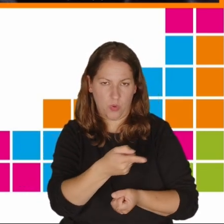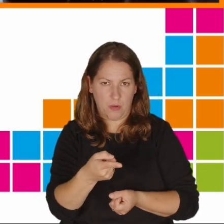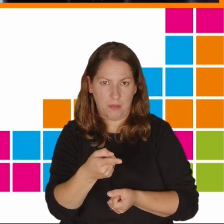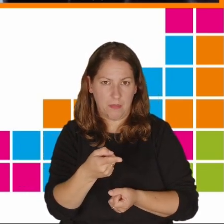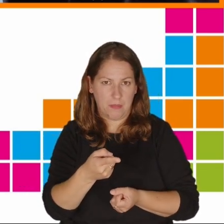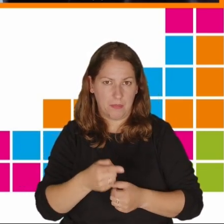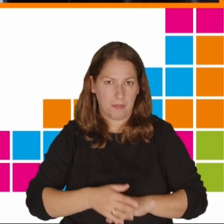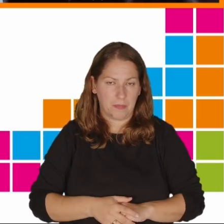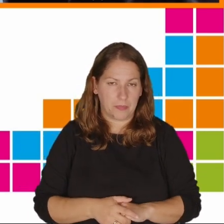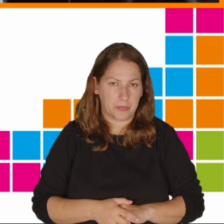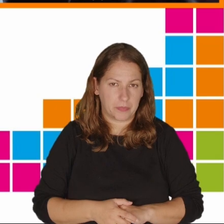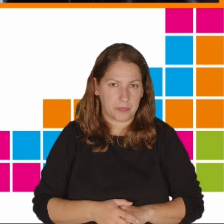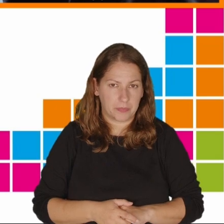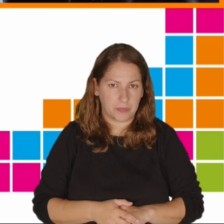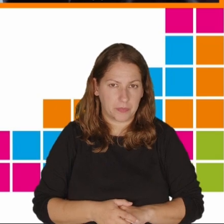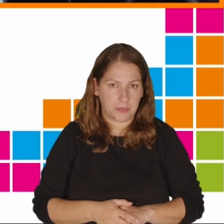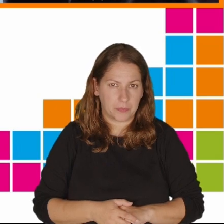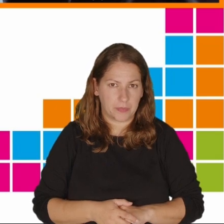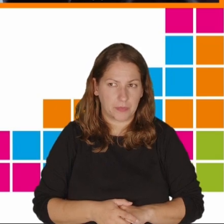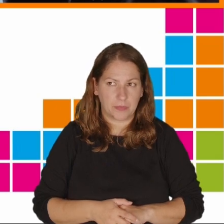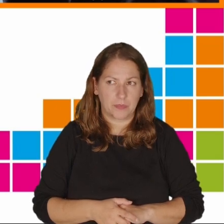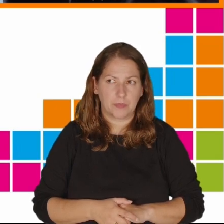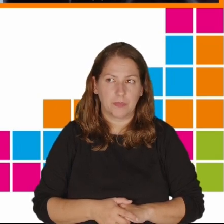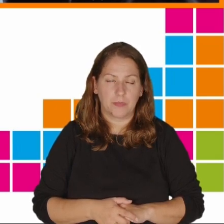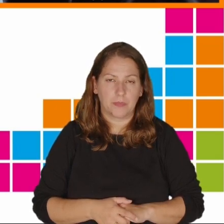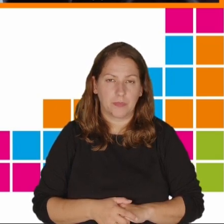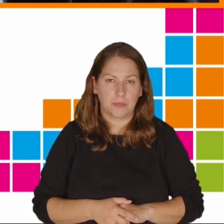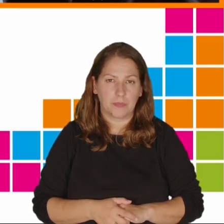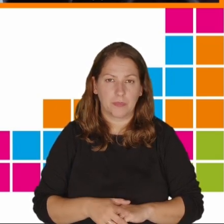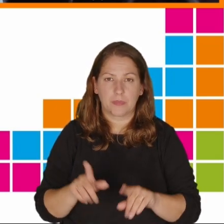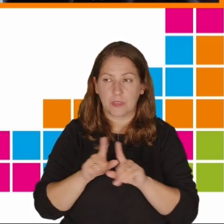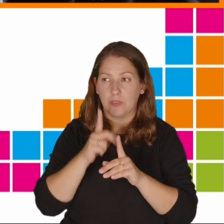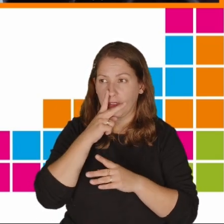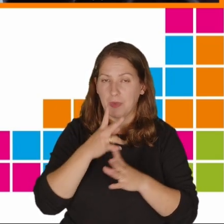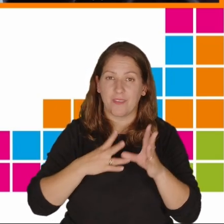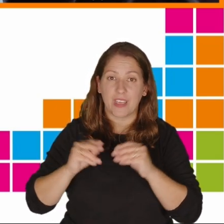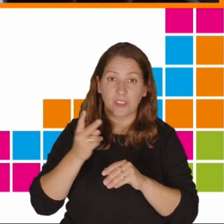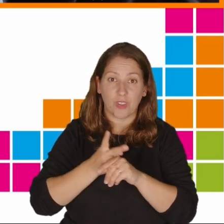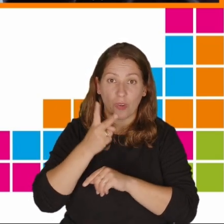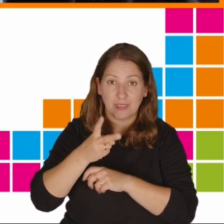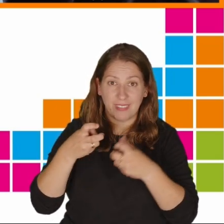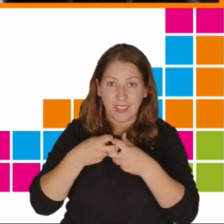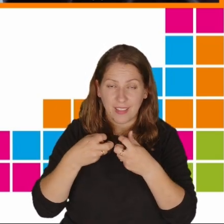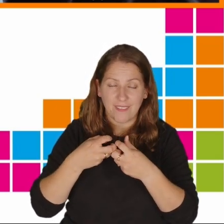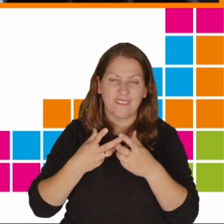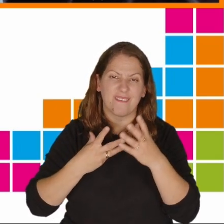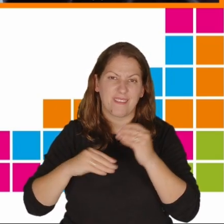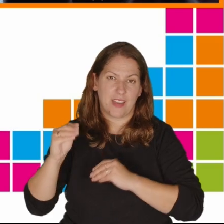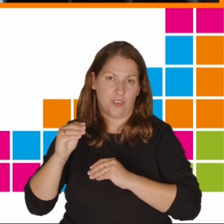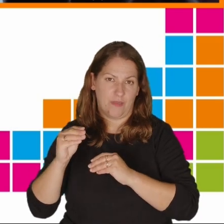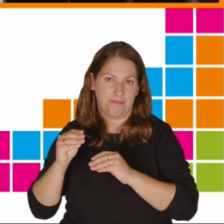Jest tak, jak tu widzimy. Większy dostęp do internetu spowodował większą